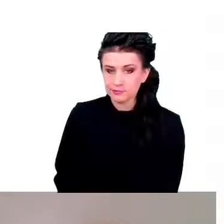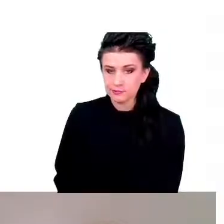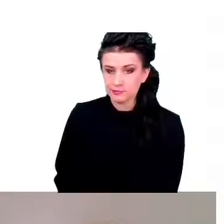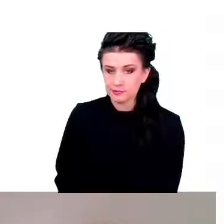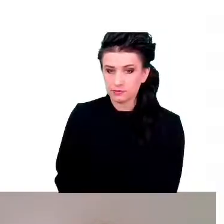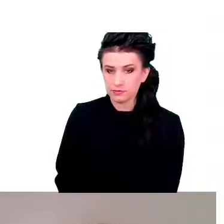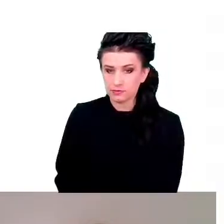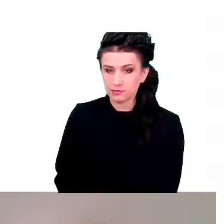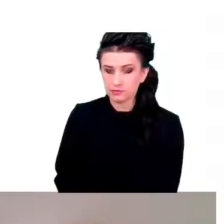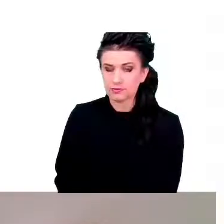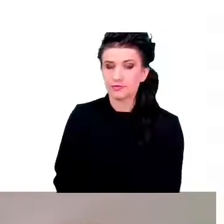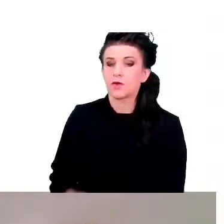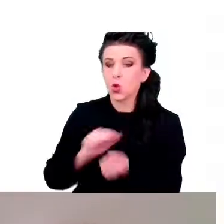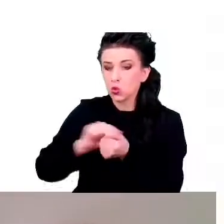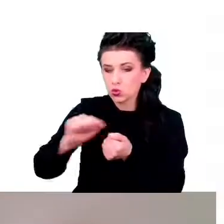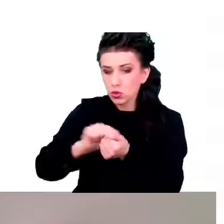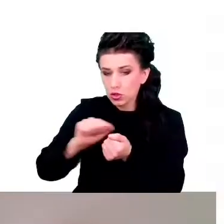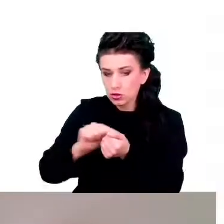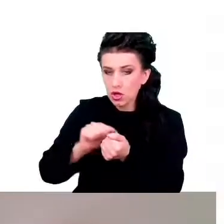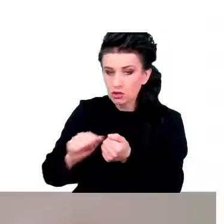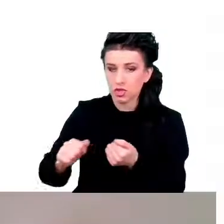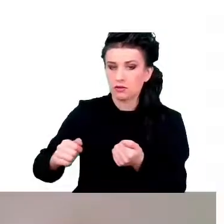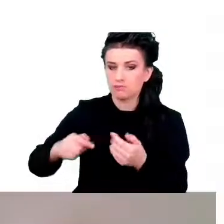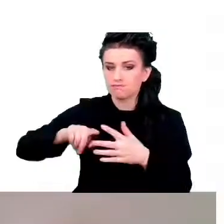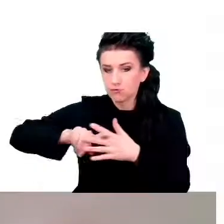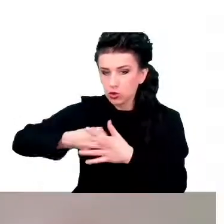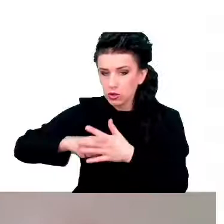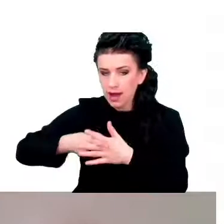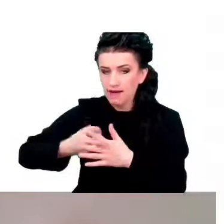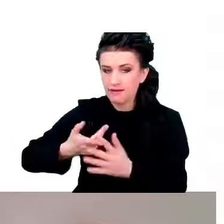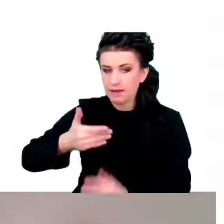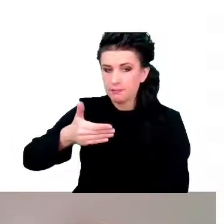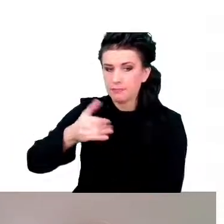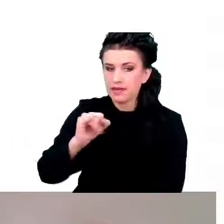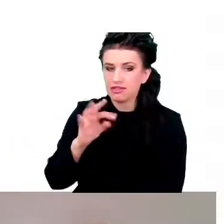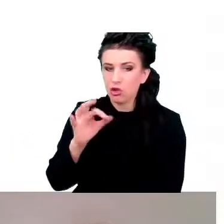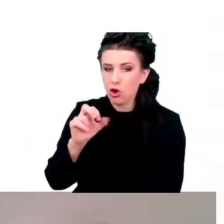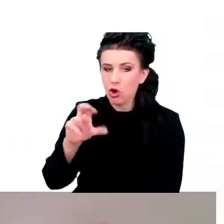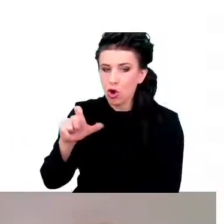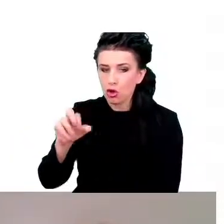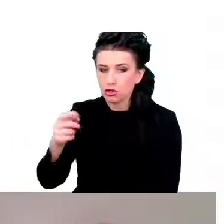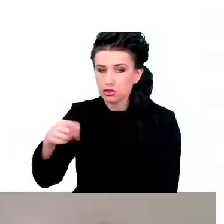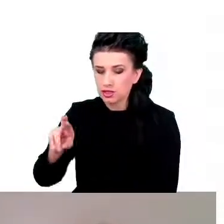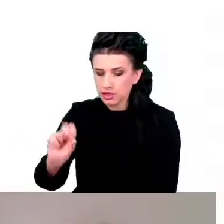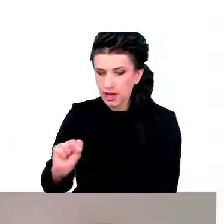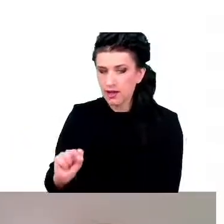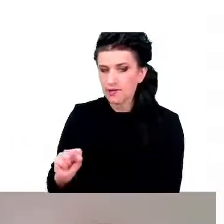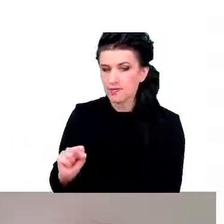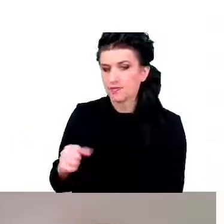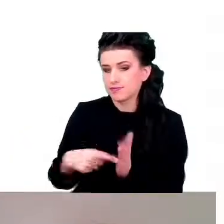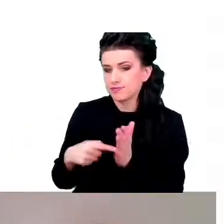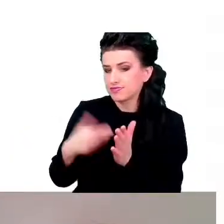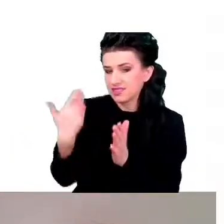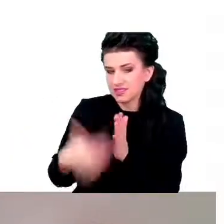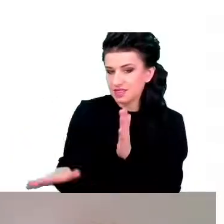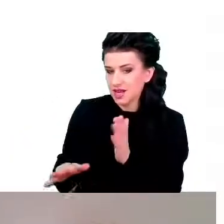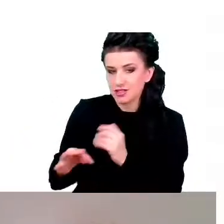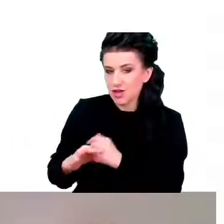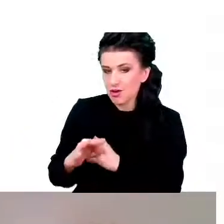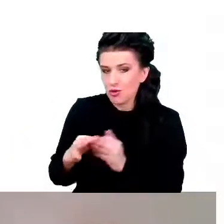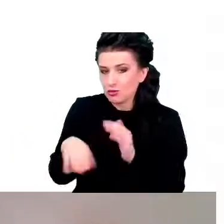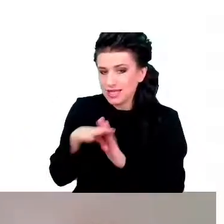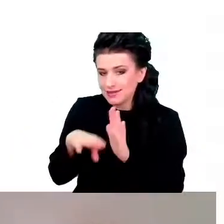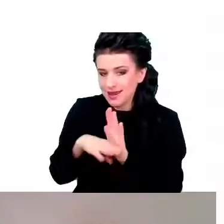Takie uszkodzone mitochondria mogą zostać, jakby całkowicie stracić swoją funkcjonalność i